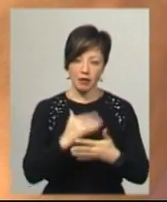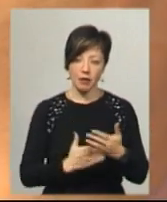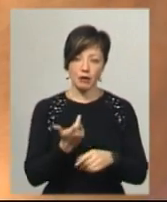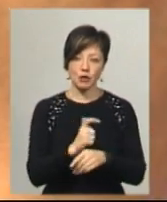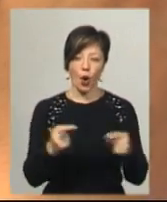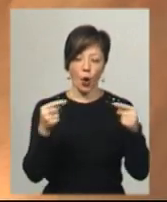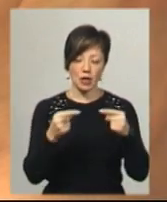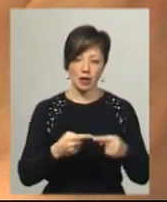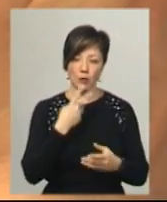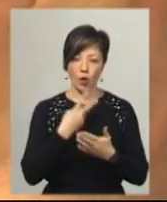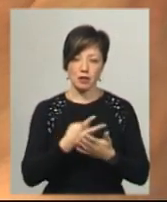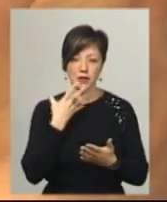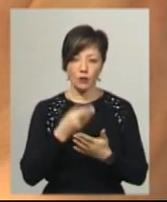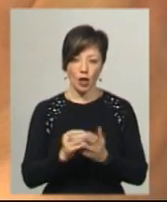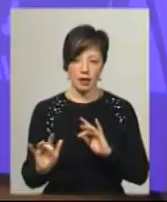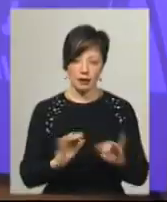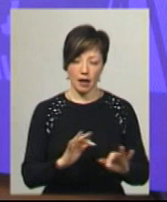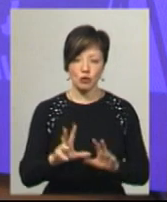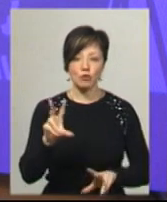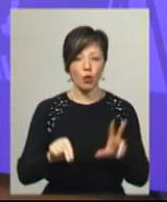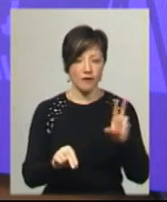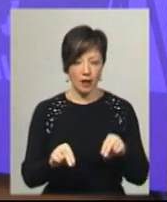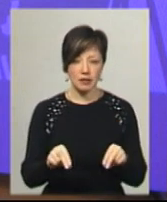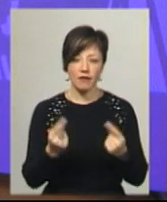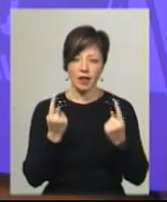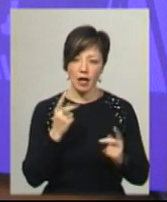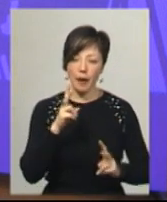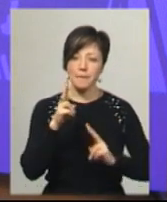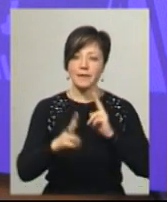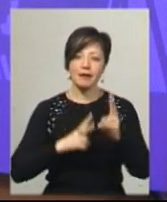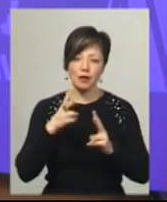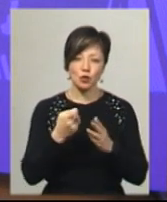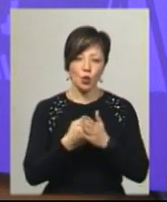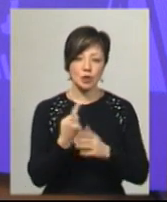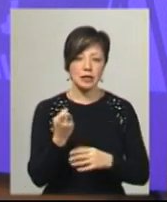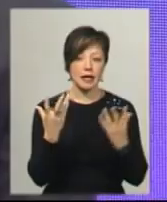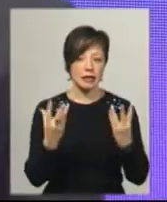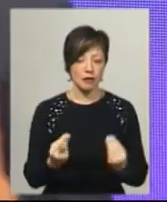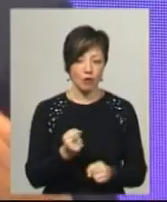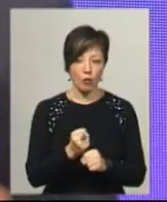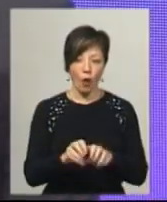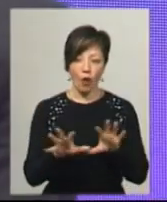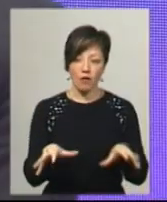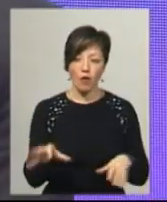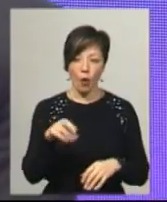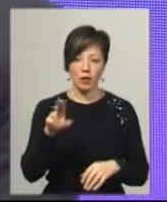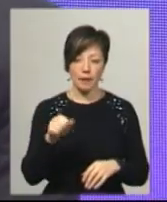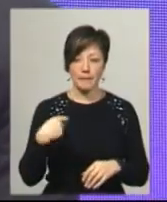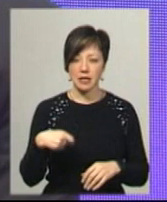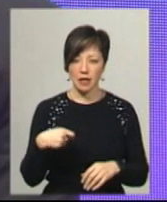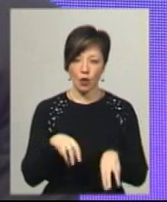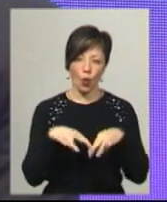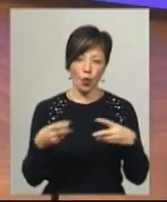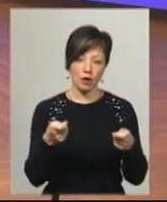конкретними показниками своєї діяльності. Сподівається, великих претензій до ста днів його роботи на посаді голови Хмельницької ОДА президент та